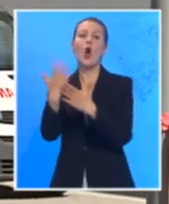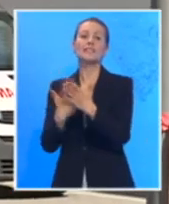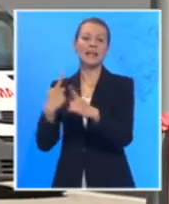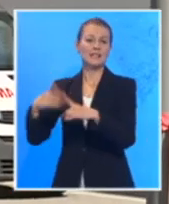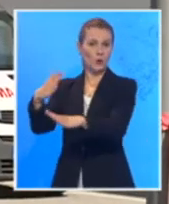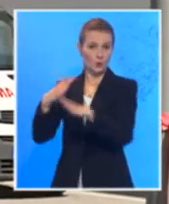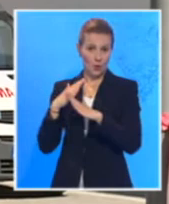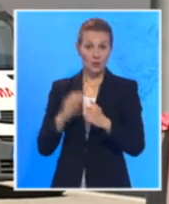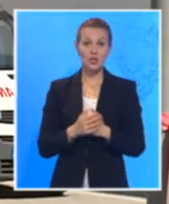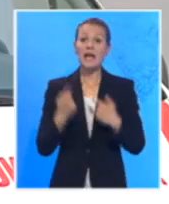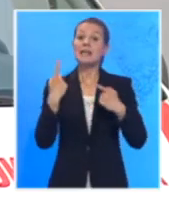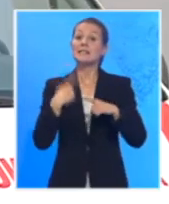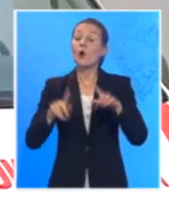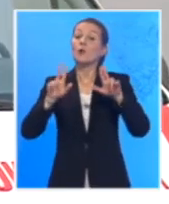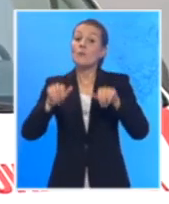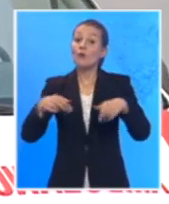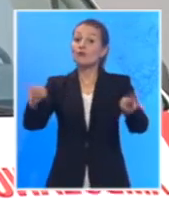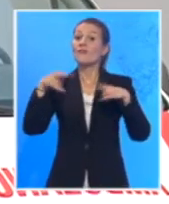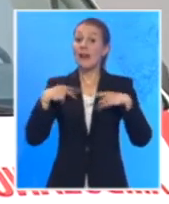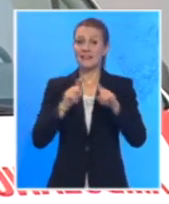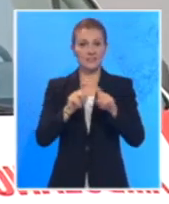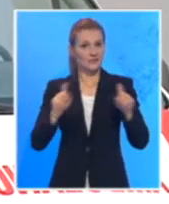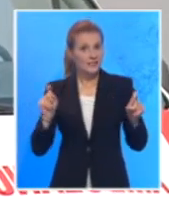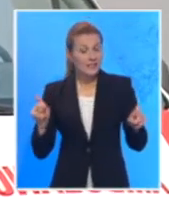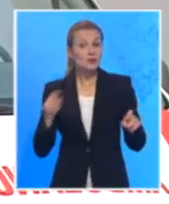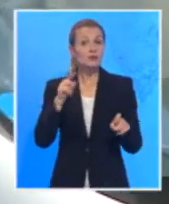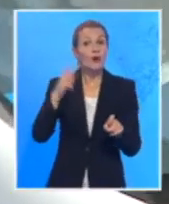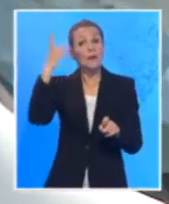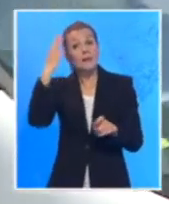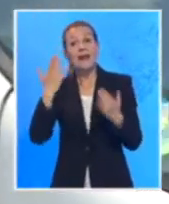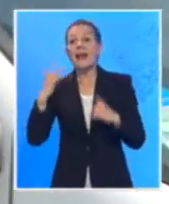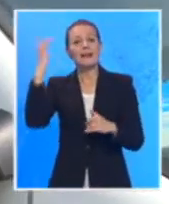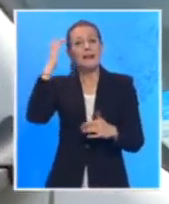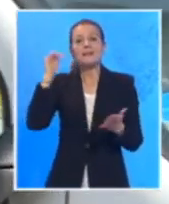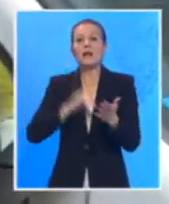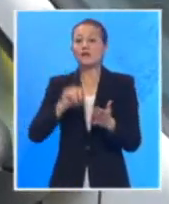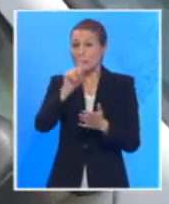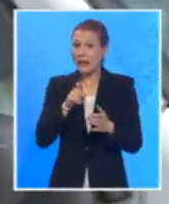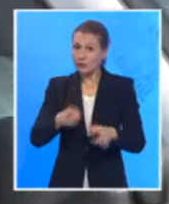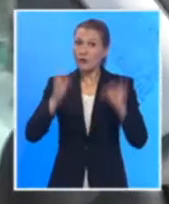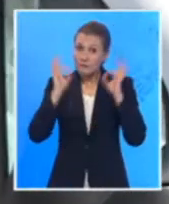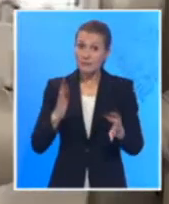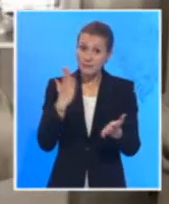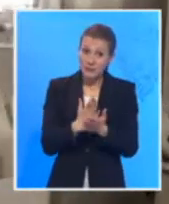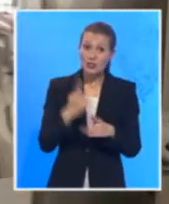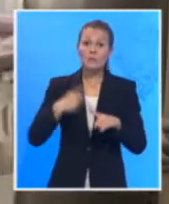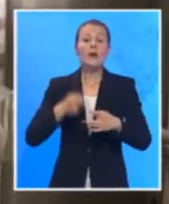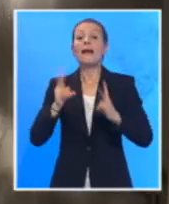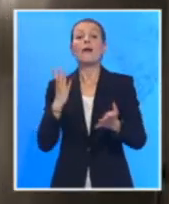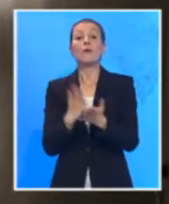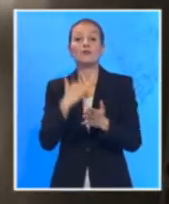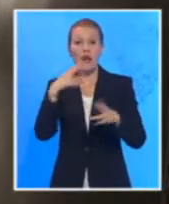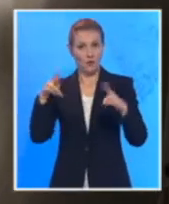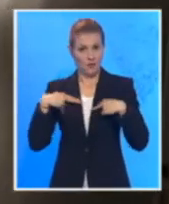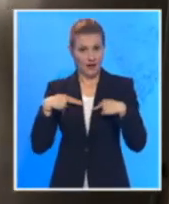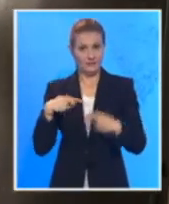povratka virusa epidemiolozi su zabrenuti, ali se još ne zna da li će se to dogoditi i kako će se virus ponašati ukoliko se vrati. U Vojvodini se